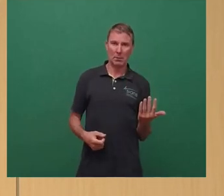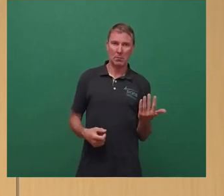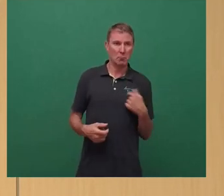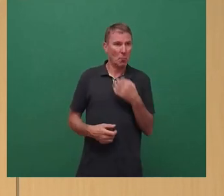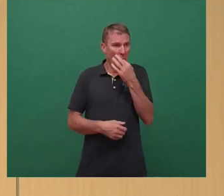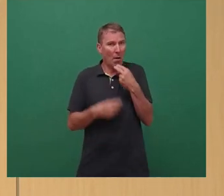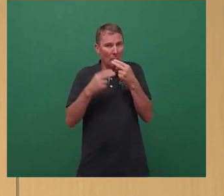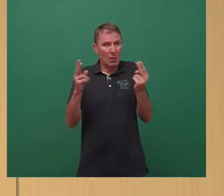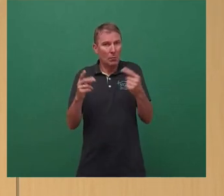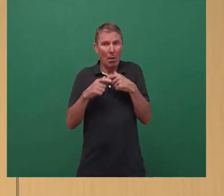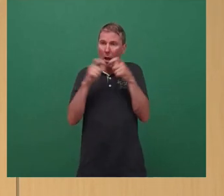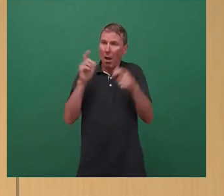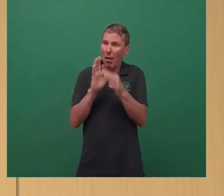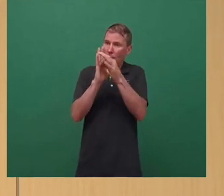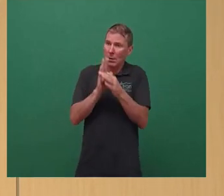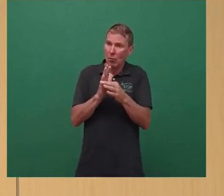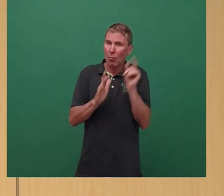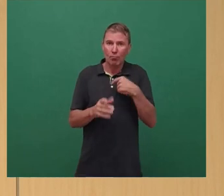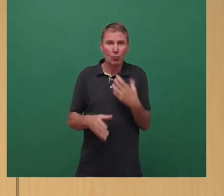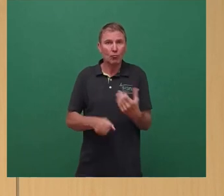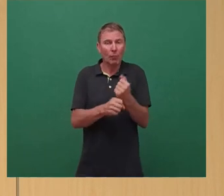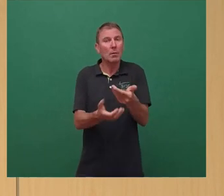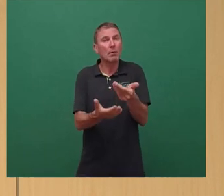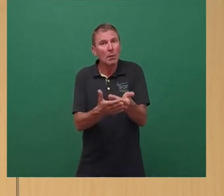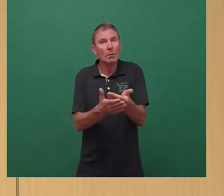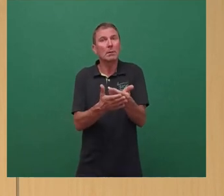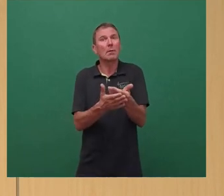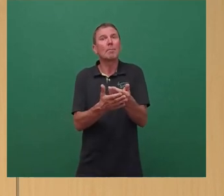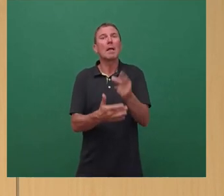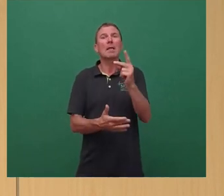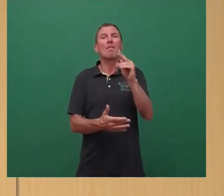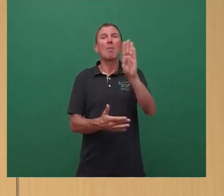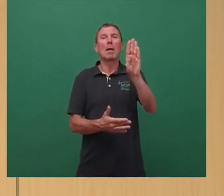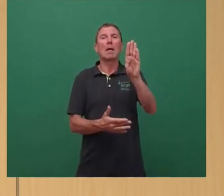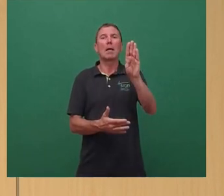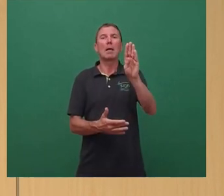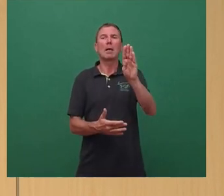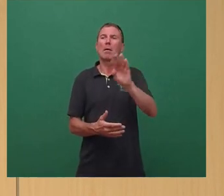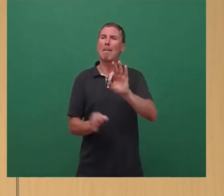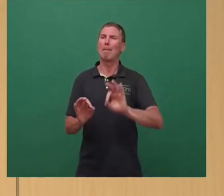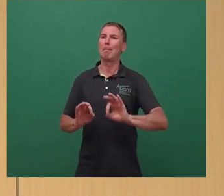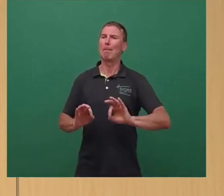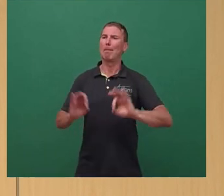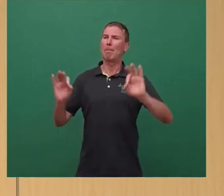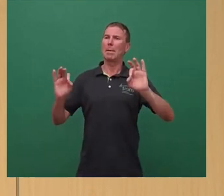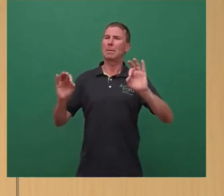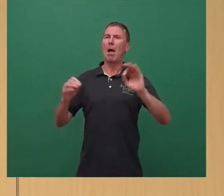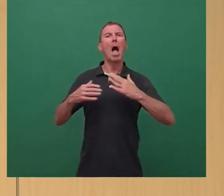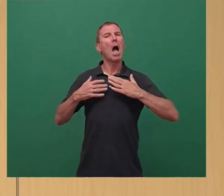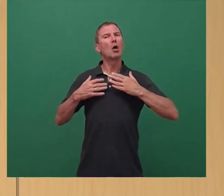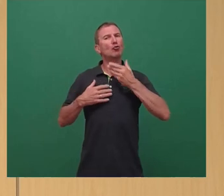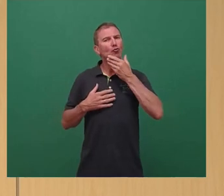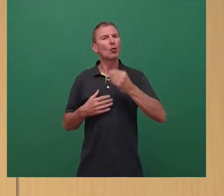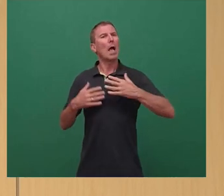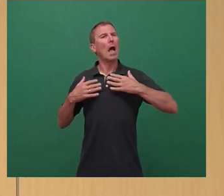welche Rahmenbedingungen müssen wir schaffen, damit die DVB besser und attraktiver wird. Das ist